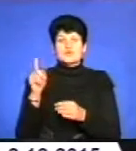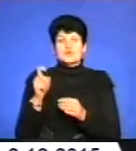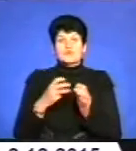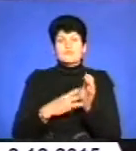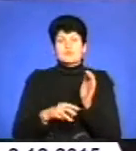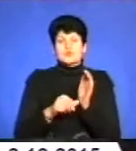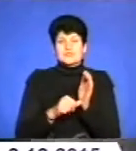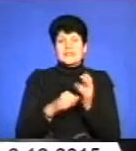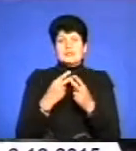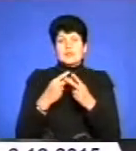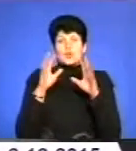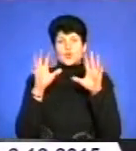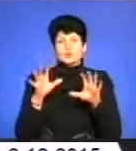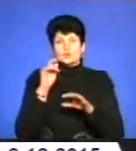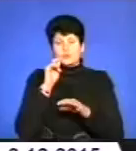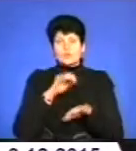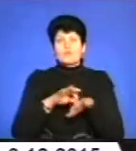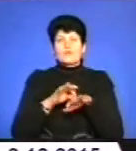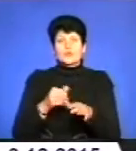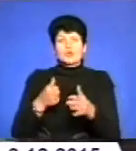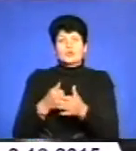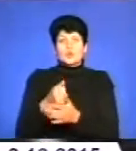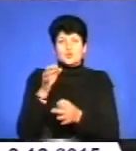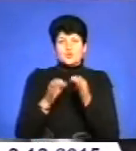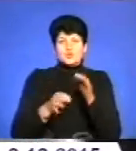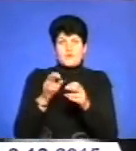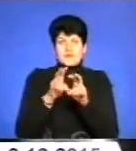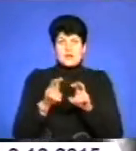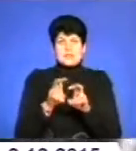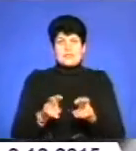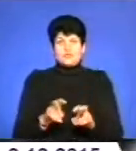Кримінального кодексу України. Проводиться досудове розслідування.